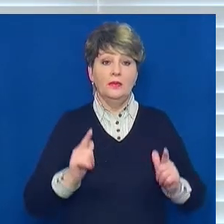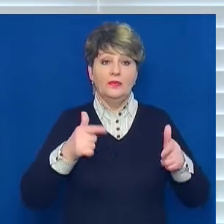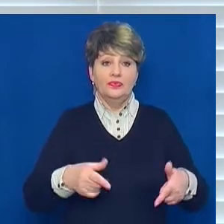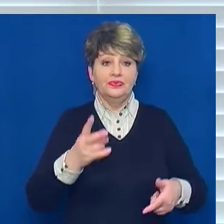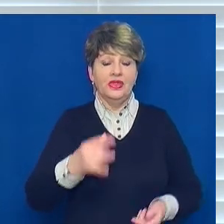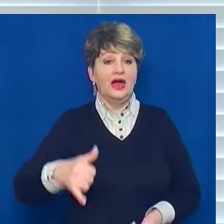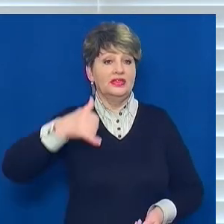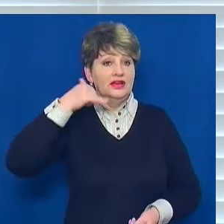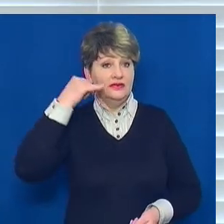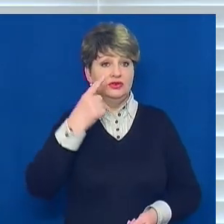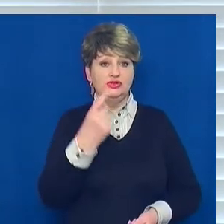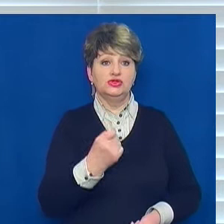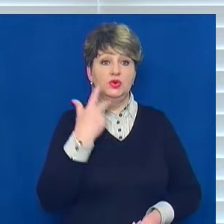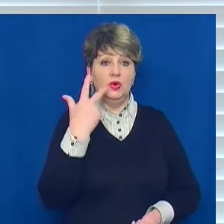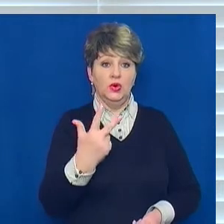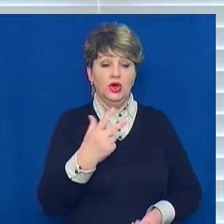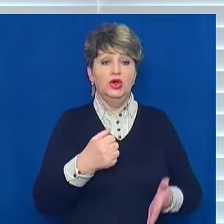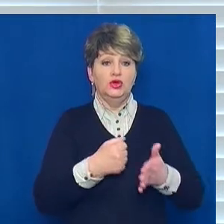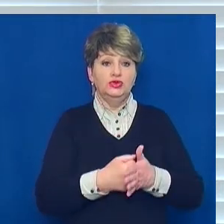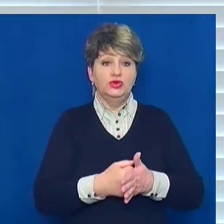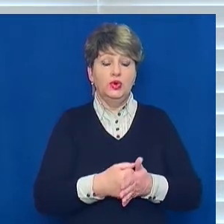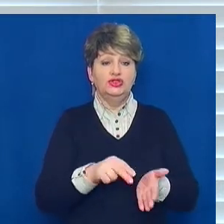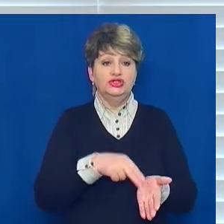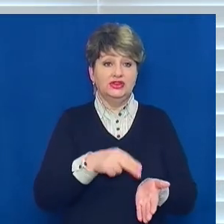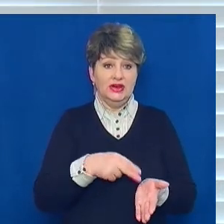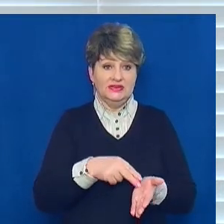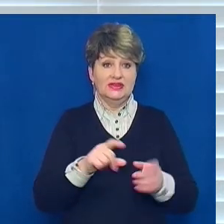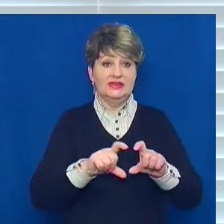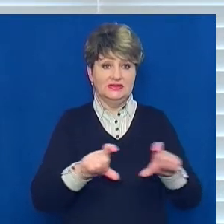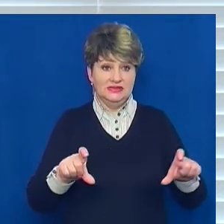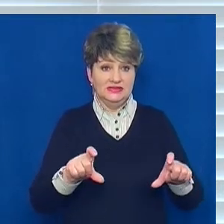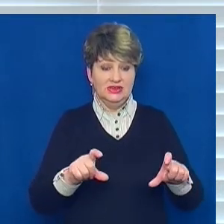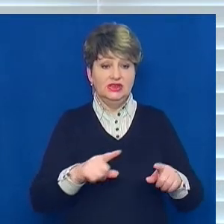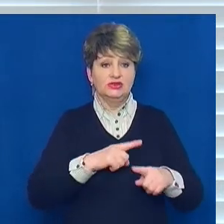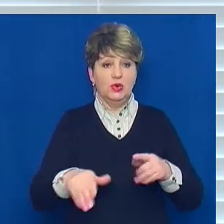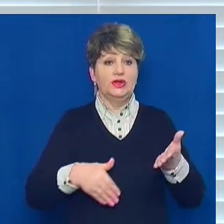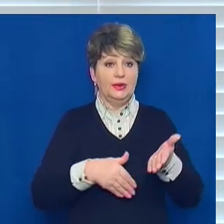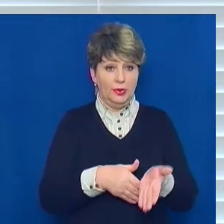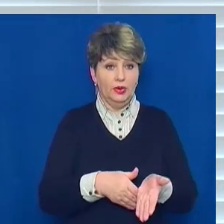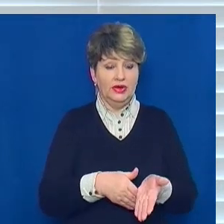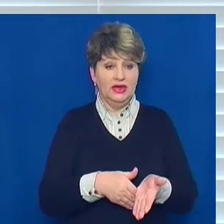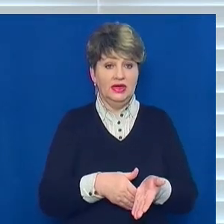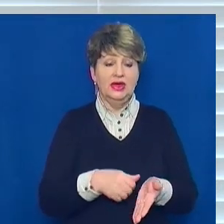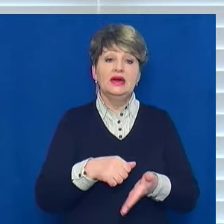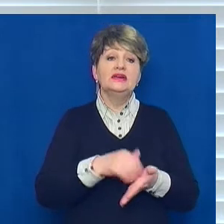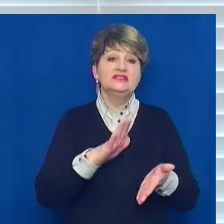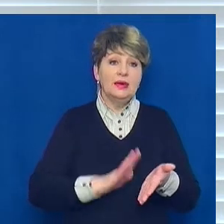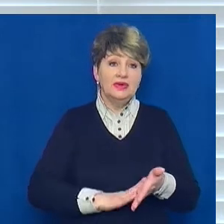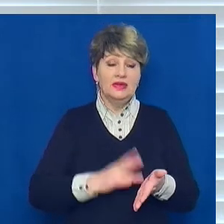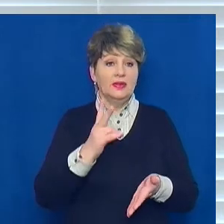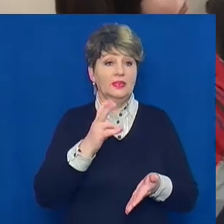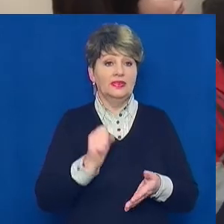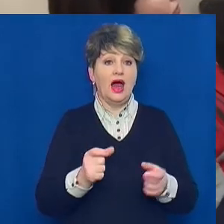103 Оперативно-диспечерського відділу черкаської станції екстреної швидкої медичної допомоги, записуються на